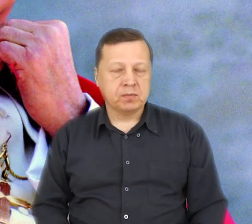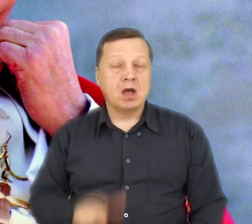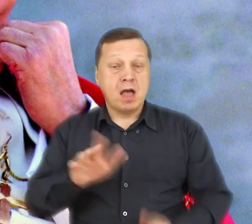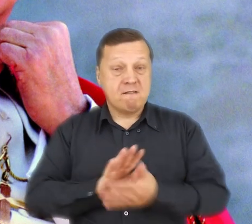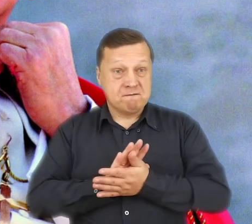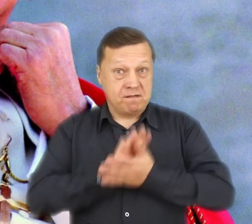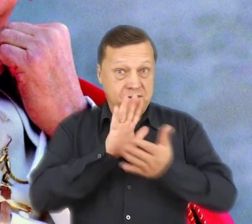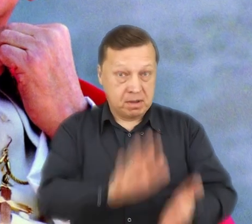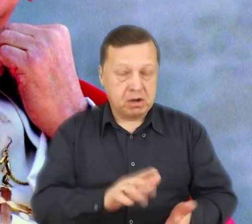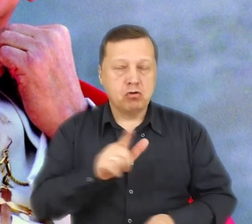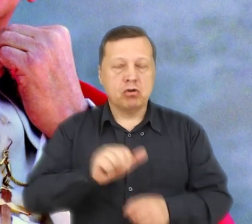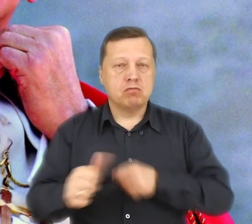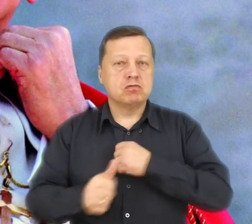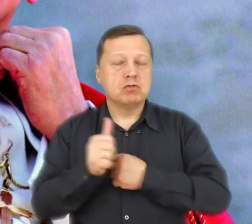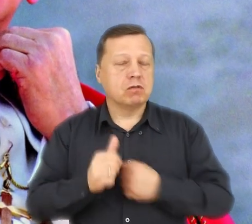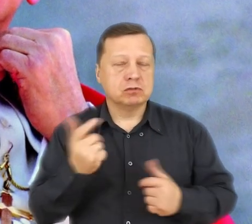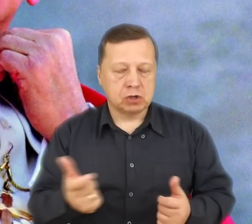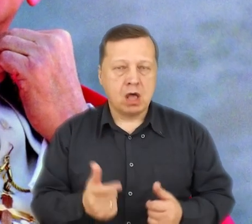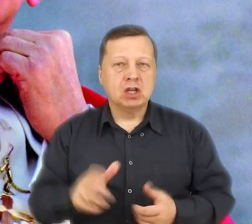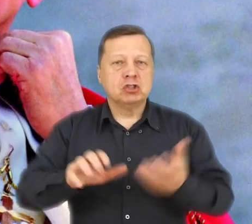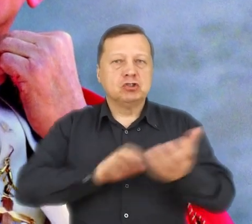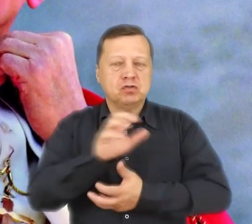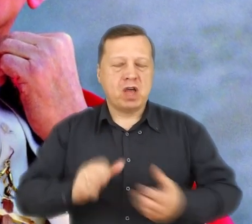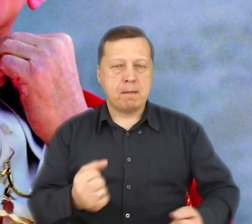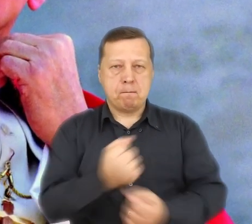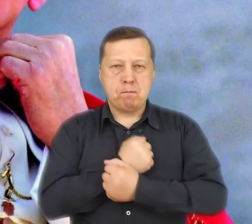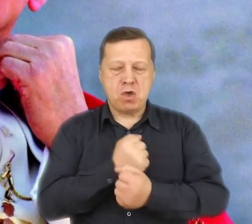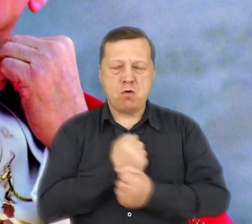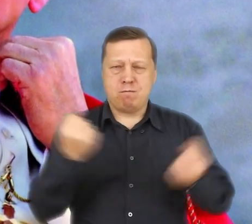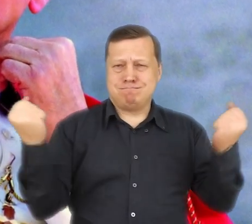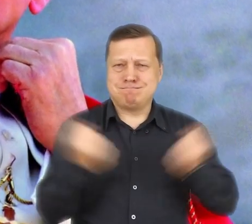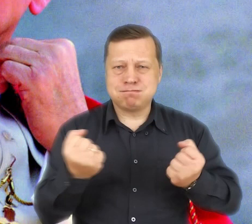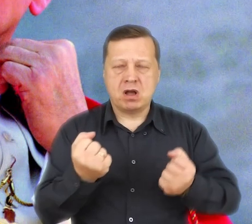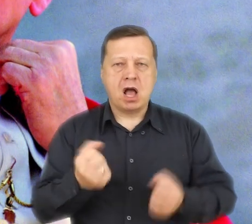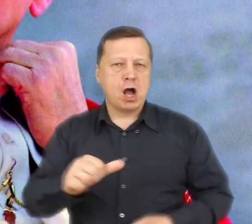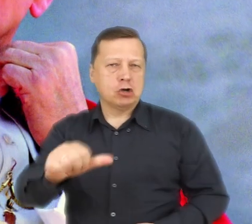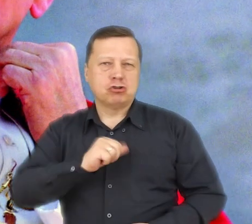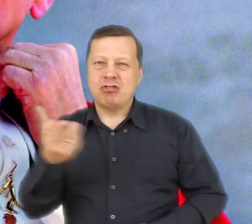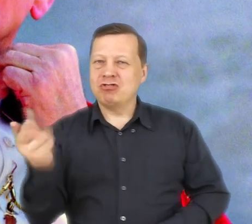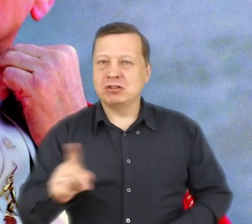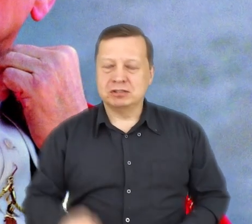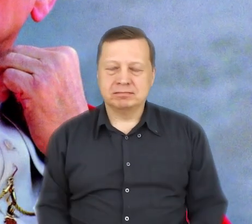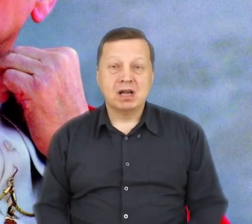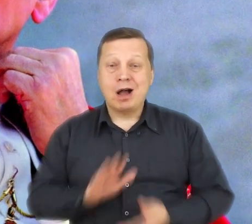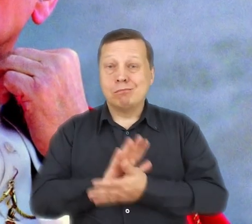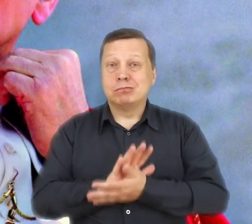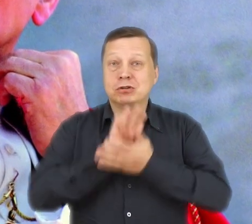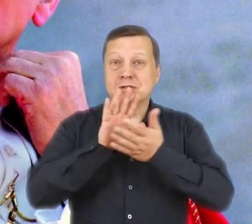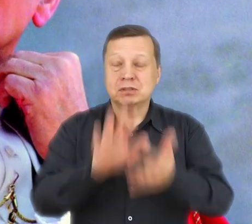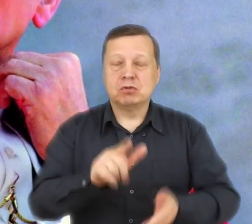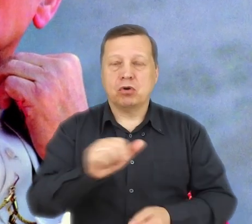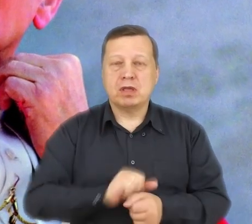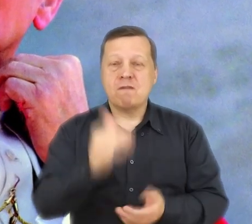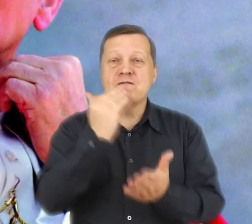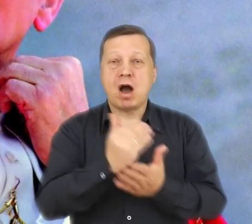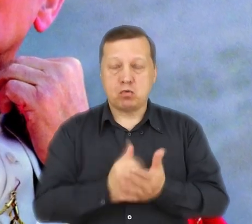Przebaczenie świadczy o tym, że w świecie jest obecna miłość potężniejsza niż grzech. Przebaczenie też